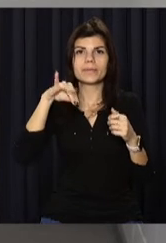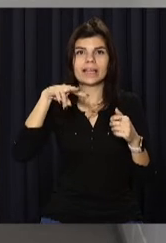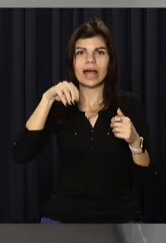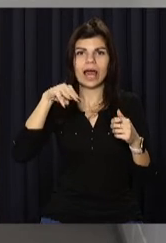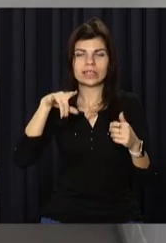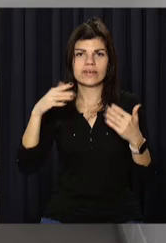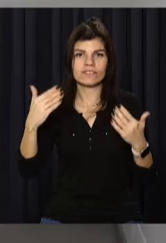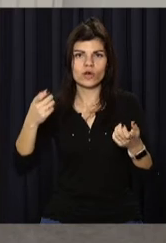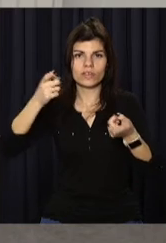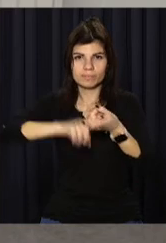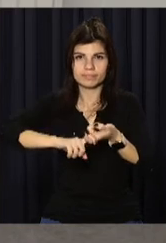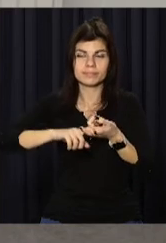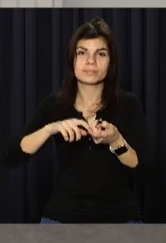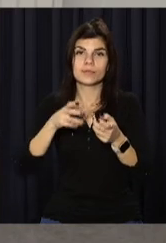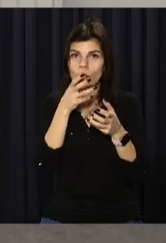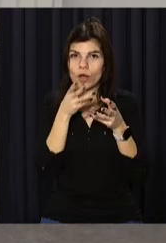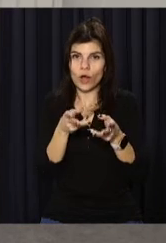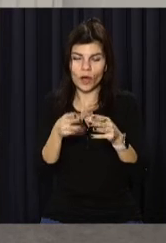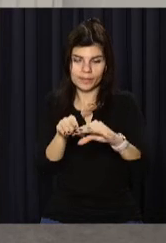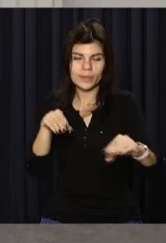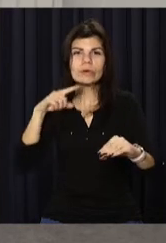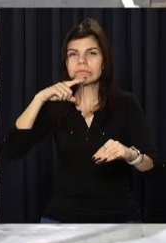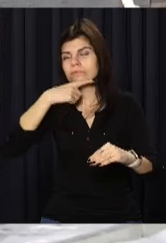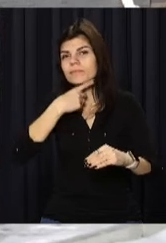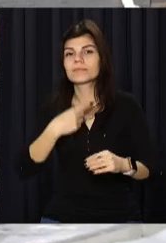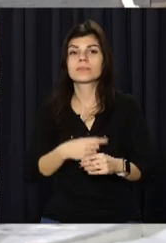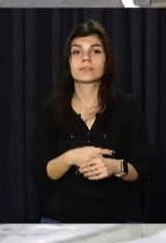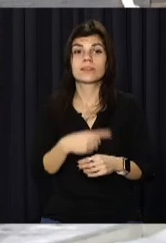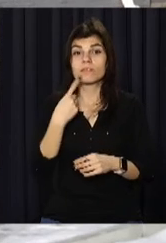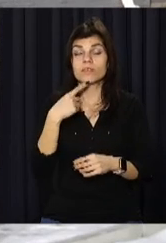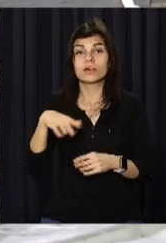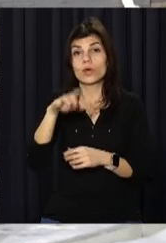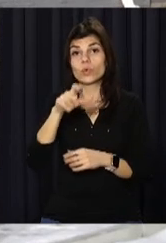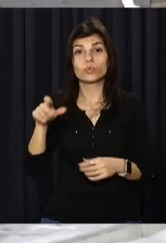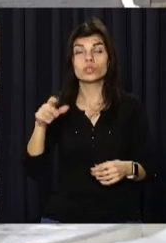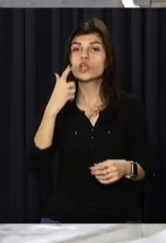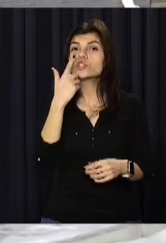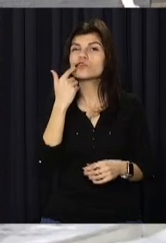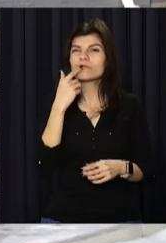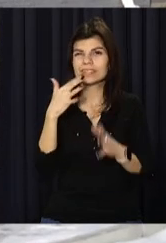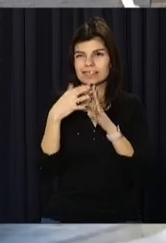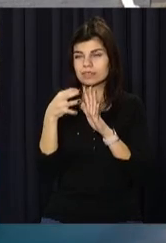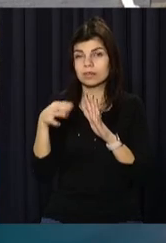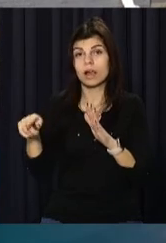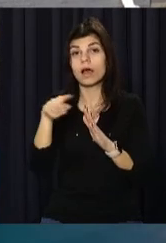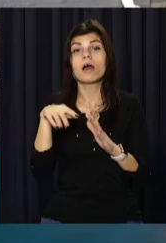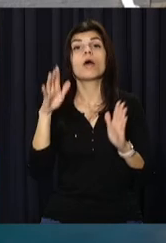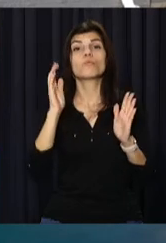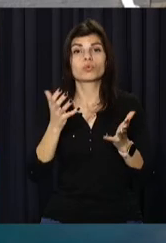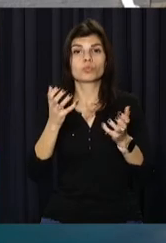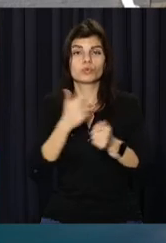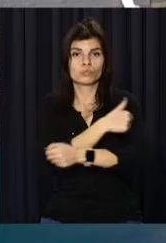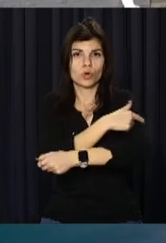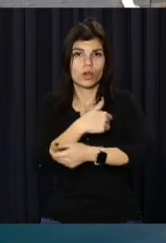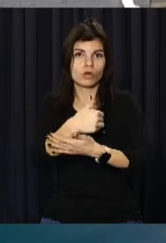Із відкриттям нової амбулаторії люди Червоненського старостинського округу будуть отримувати якісні медичні